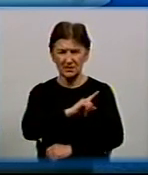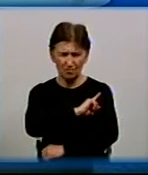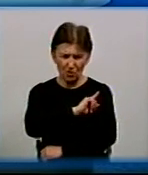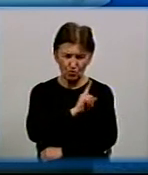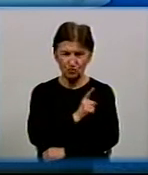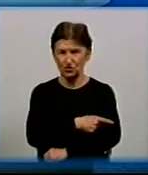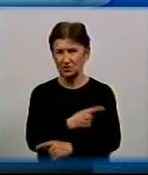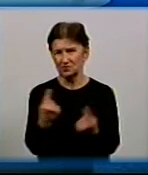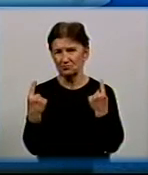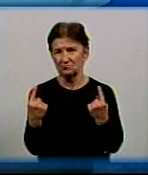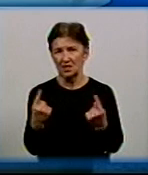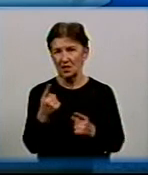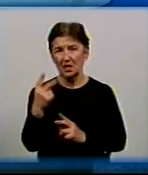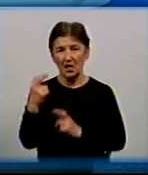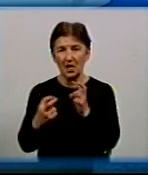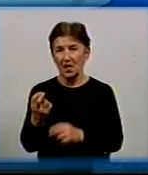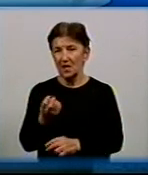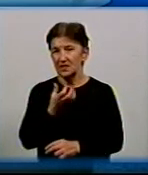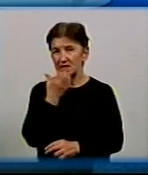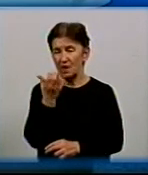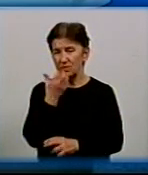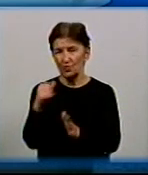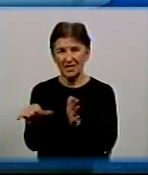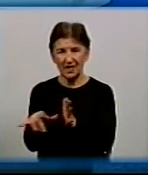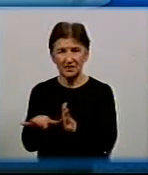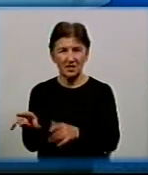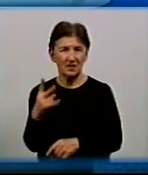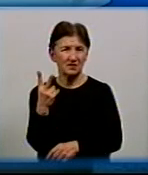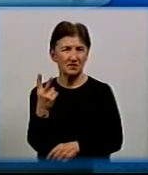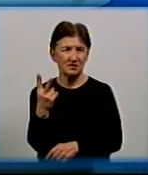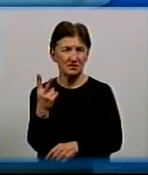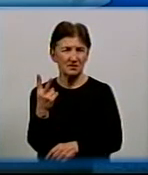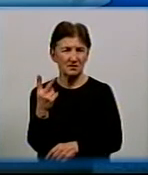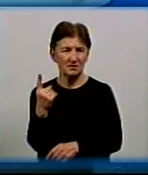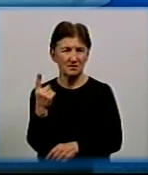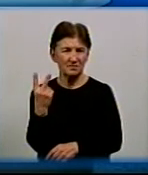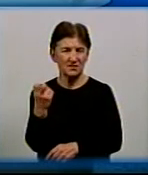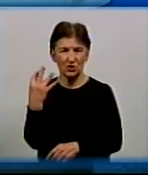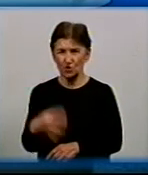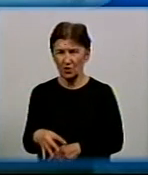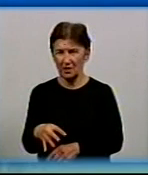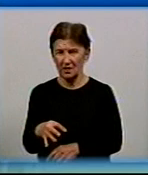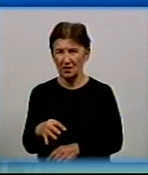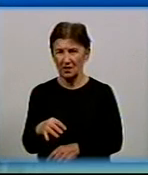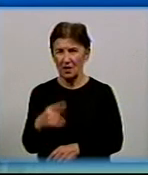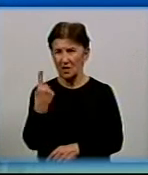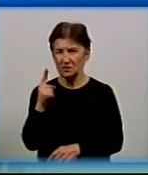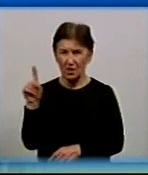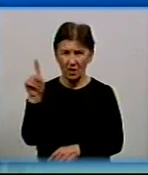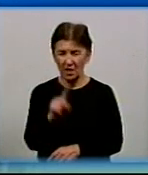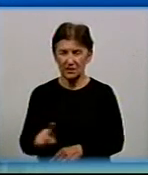Наприклад, комунальне підприємство «Теплоенергетик» – це 240 тисяч геокалорій на годину.